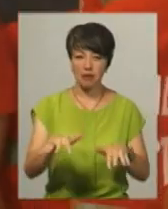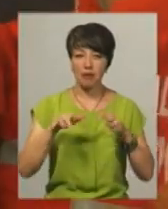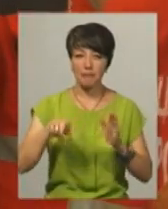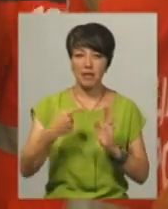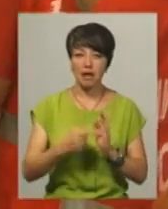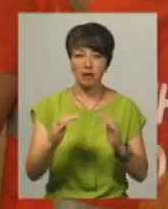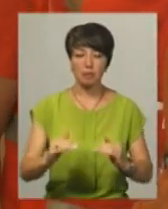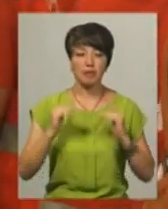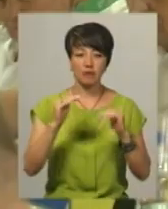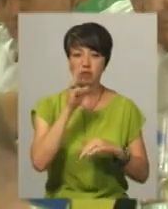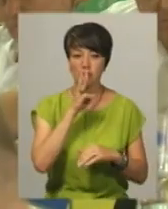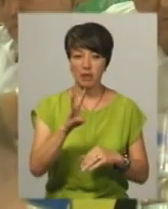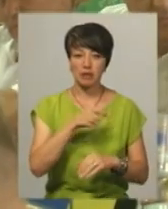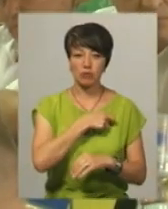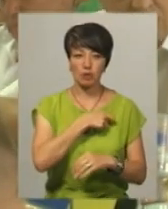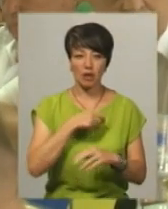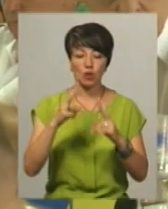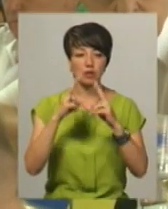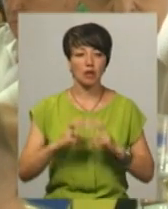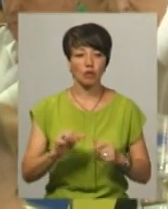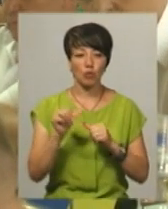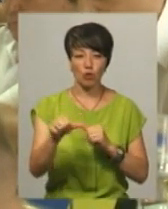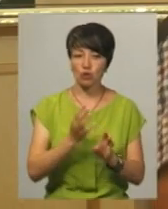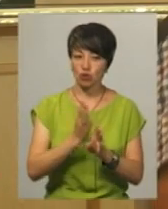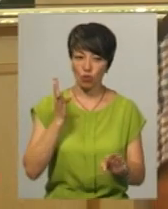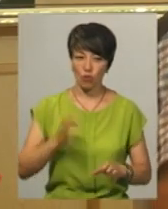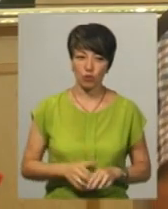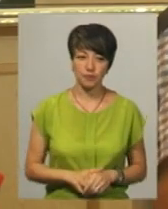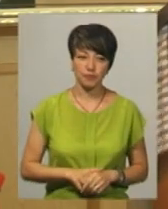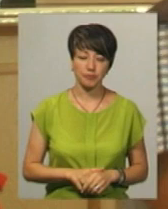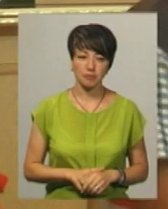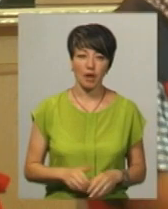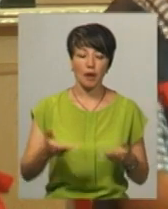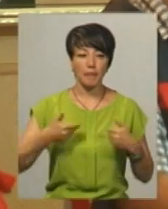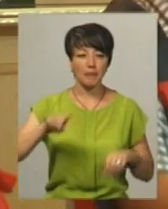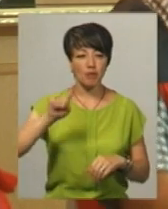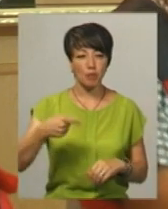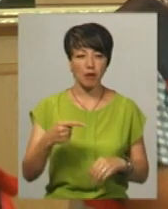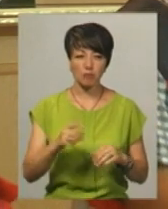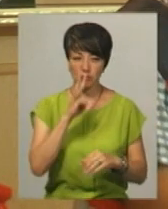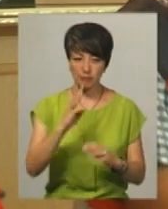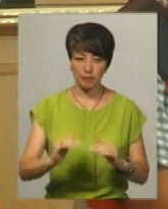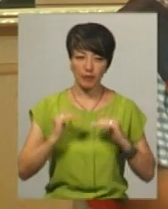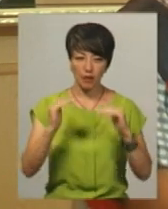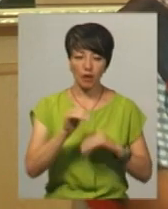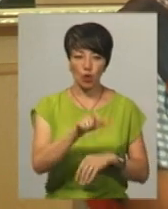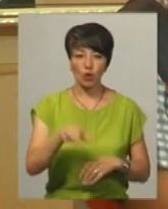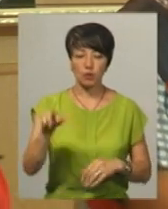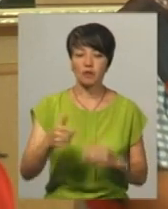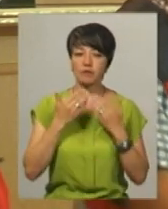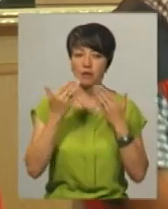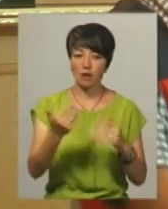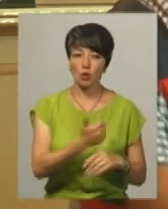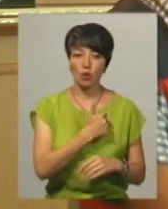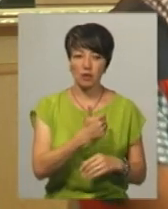Питання підвищення заробітної плати депутати розглянули позачергово. Ми вимагаємо, щоб нам підняли заробітну плату, щоб люди зверталися, будуть